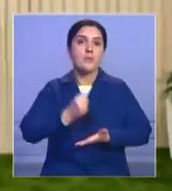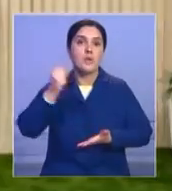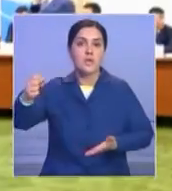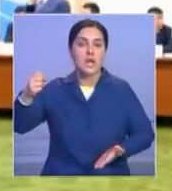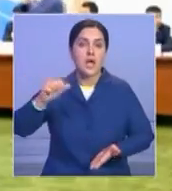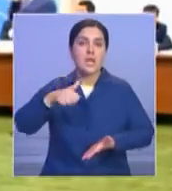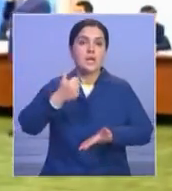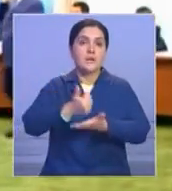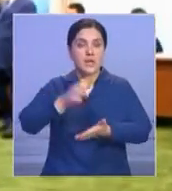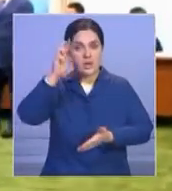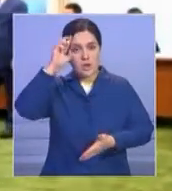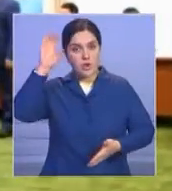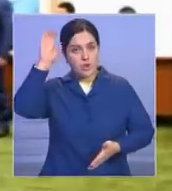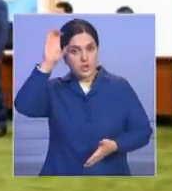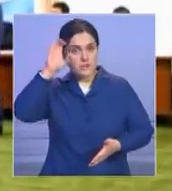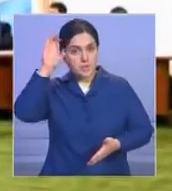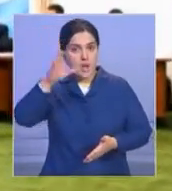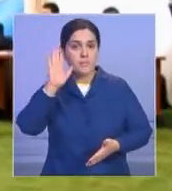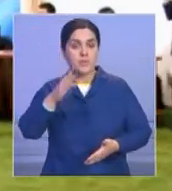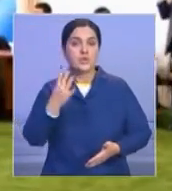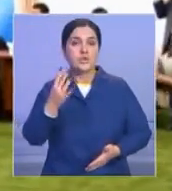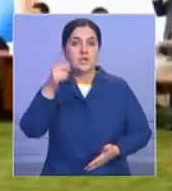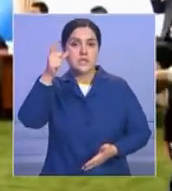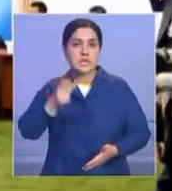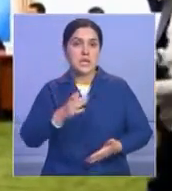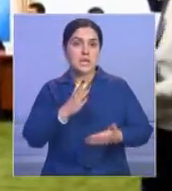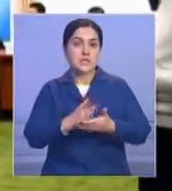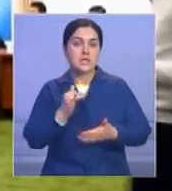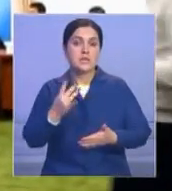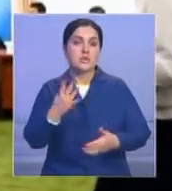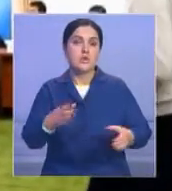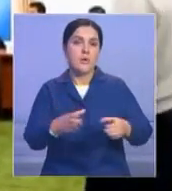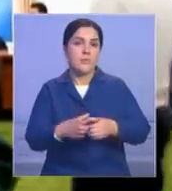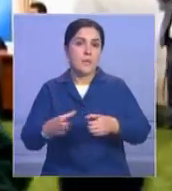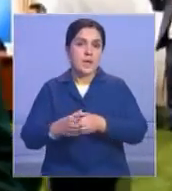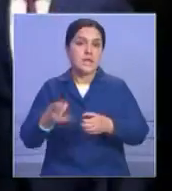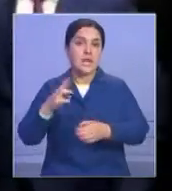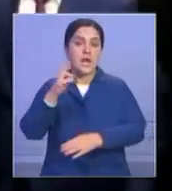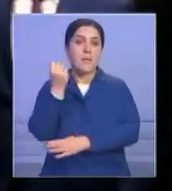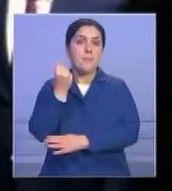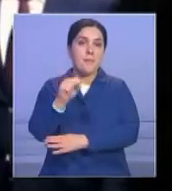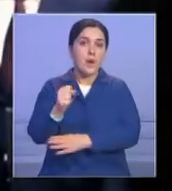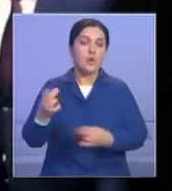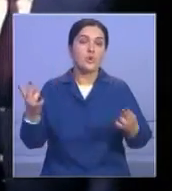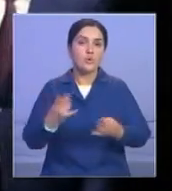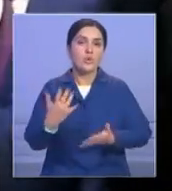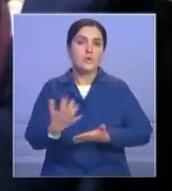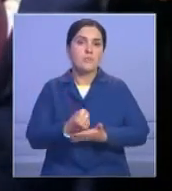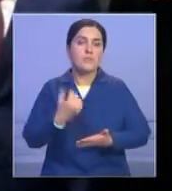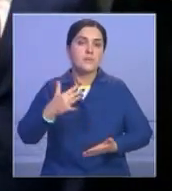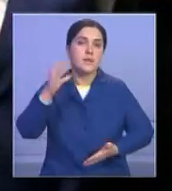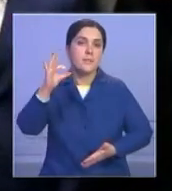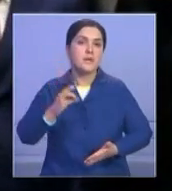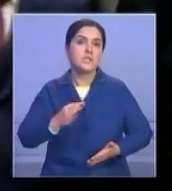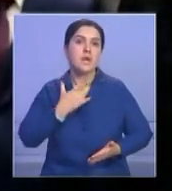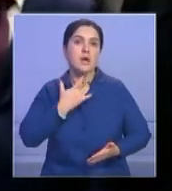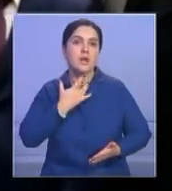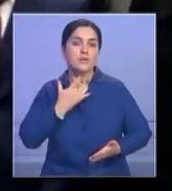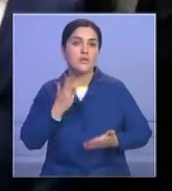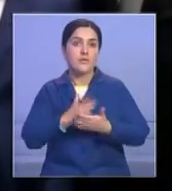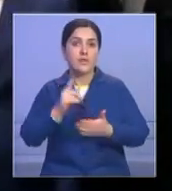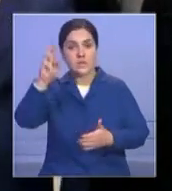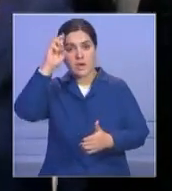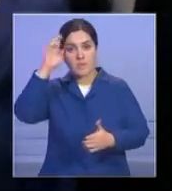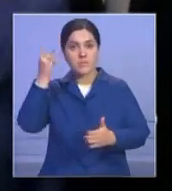На пост главы государства в Узбекистане претендуют 4 кандидата от 4 партии. Для победы необходимо набрать более 50% голосов.